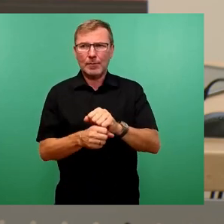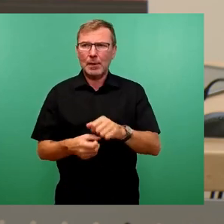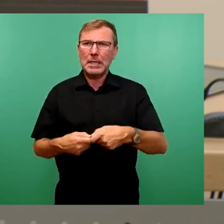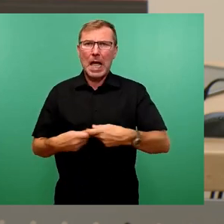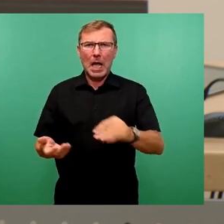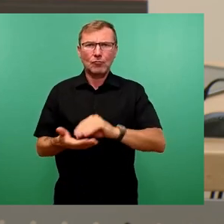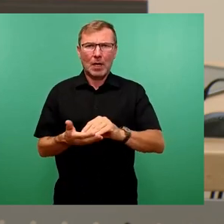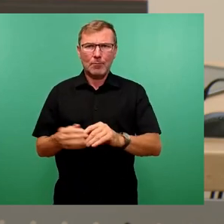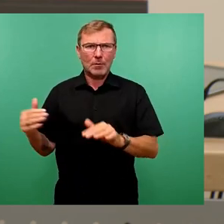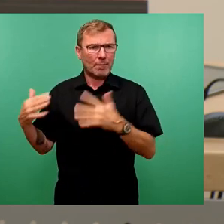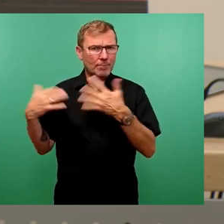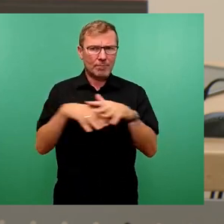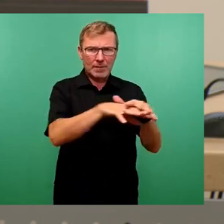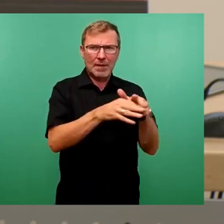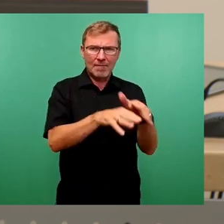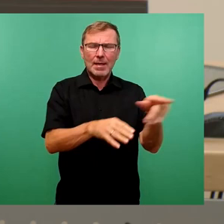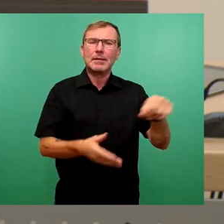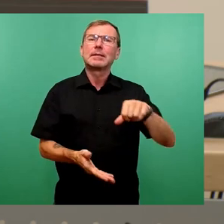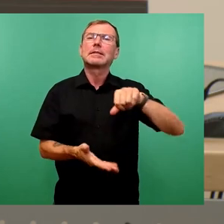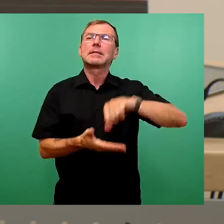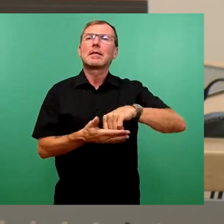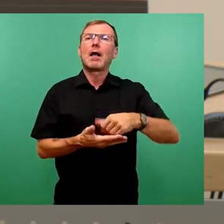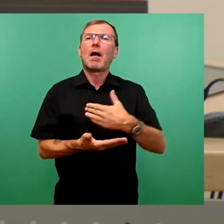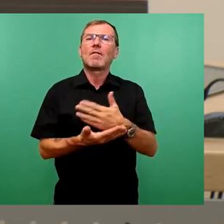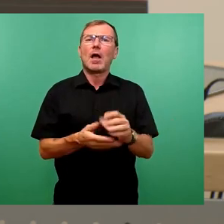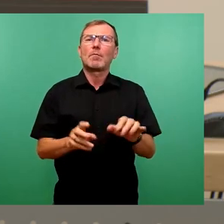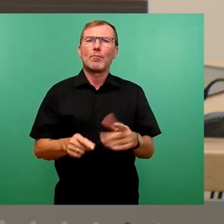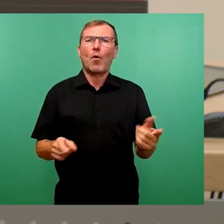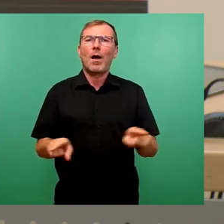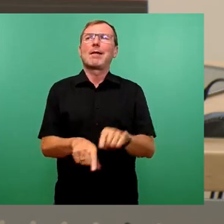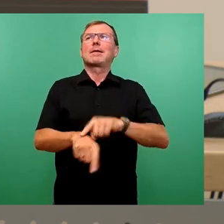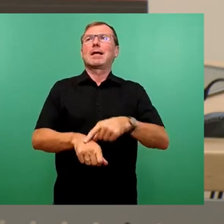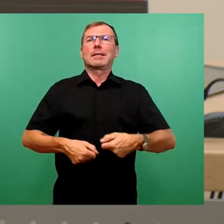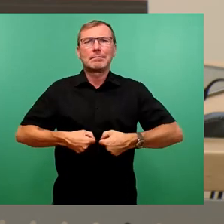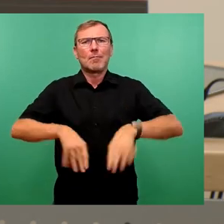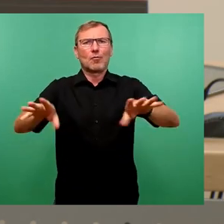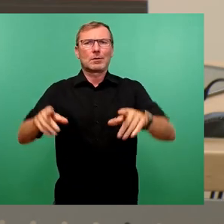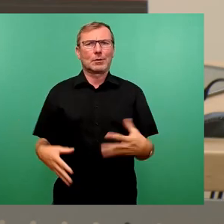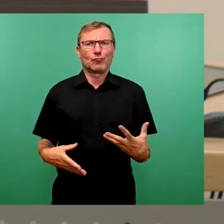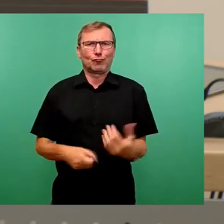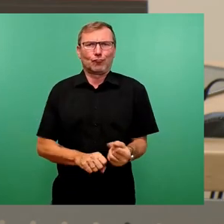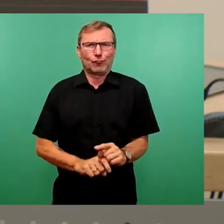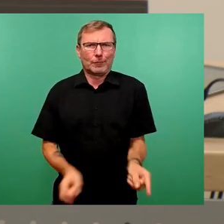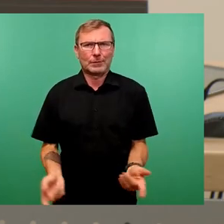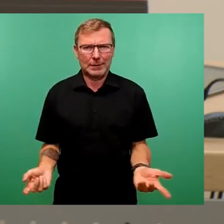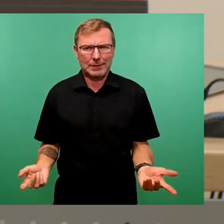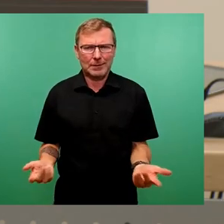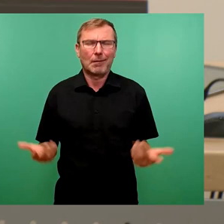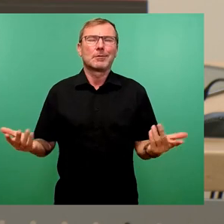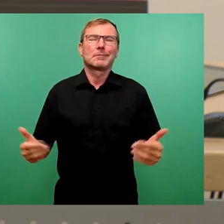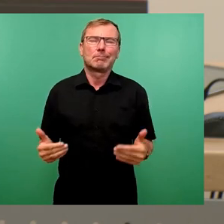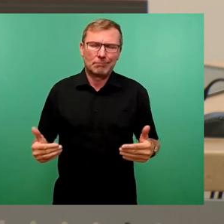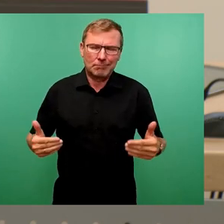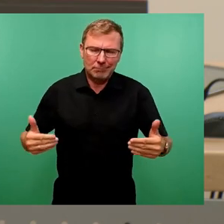gewählt haben, hat das zentrale Vergabebüro das nicht alles gleichzeitig abarbeiten können. So kam es, dass